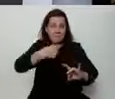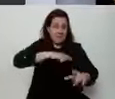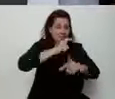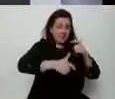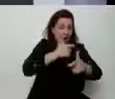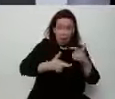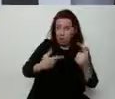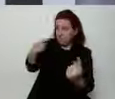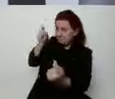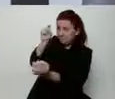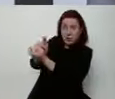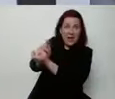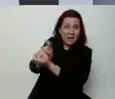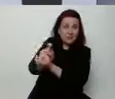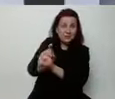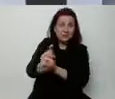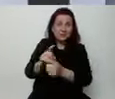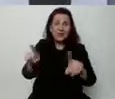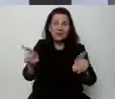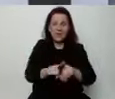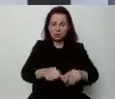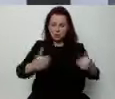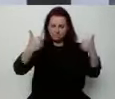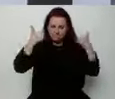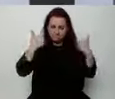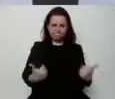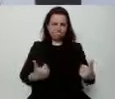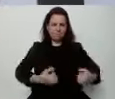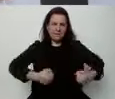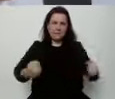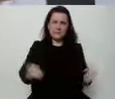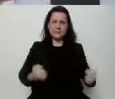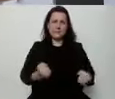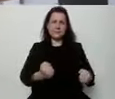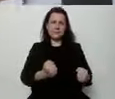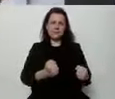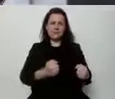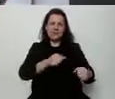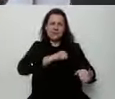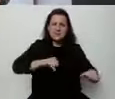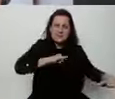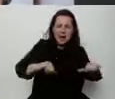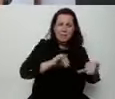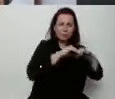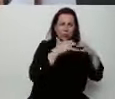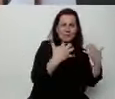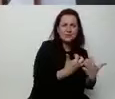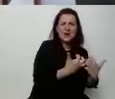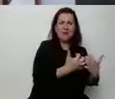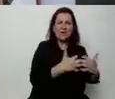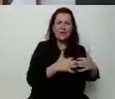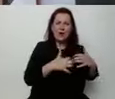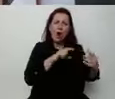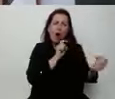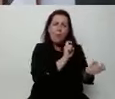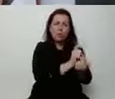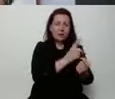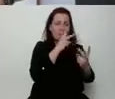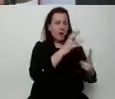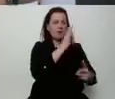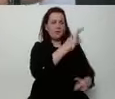nie twarda postawa opozycji, z Senatu, z samorządowców, którzy pokazali prawdziwy kręgosłup,